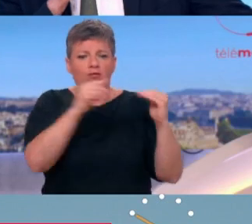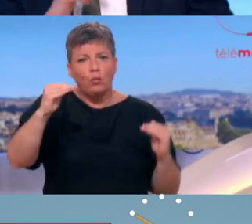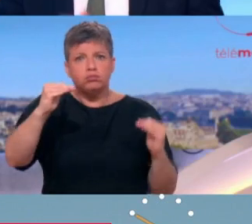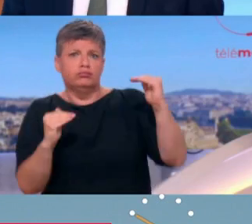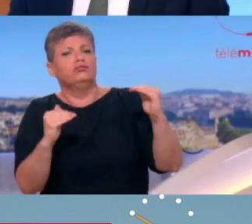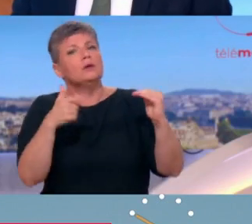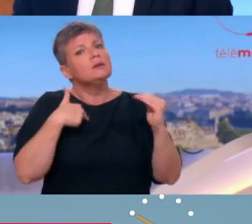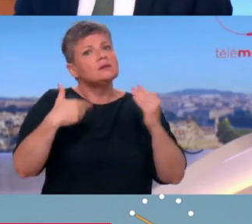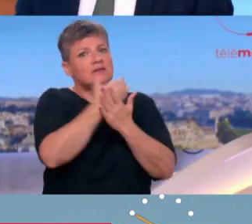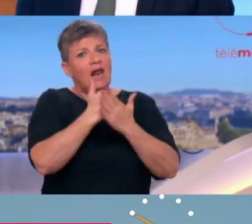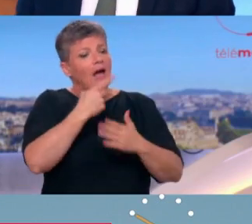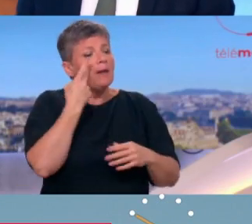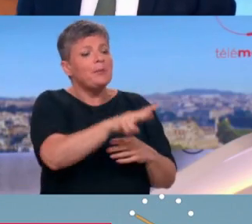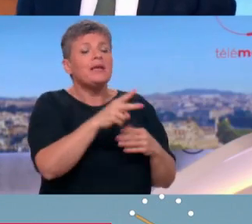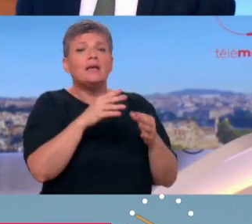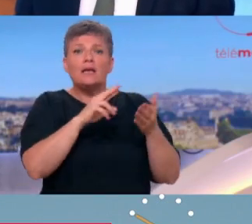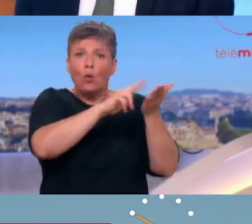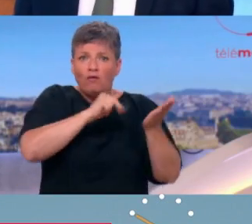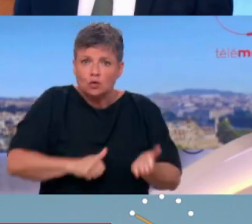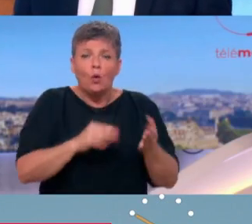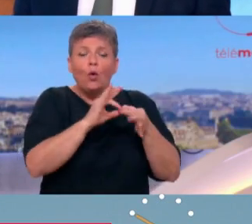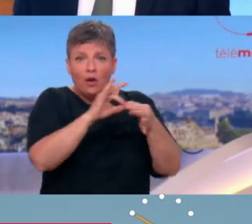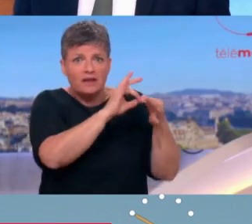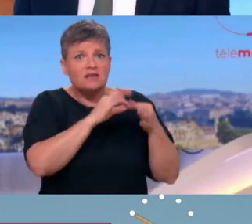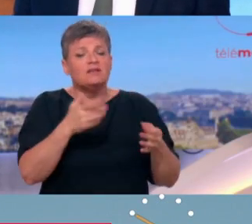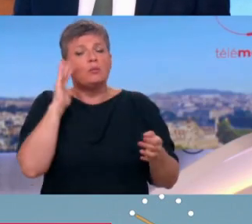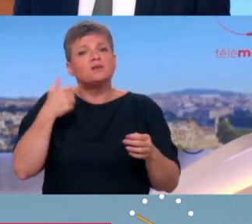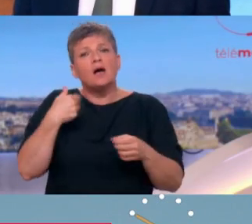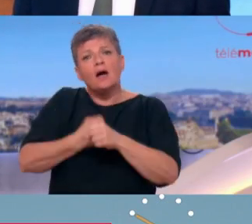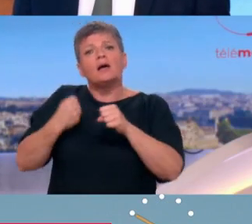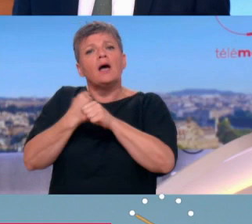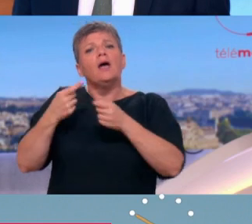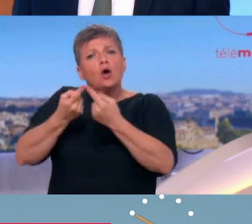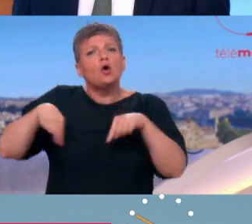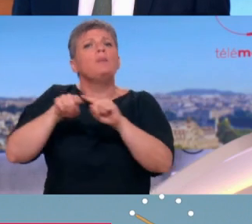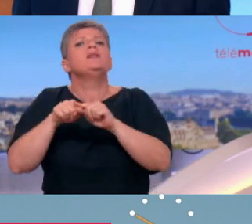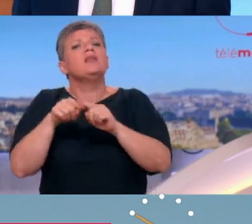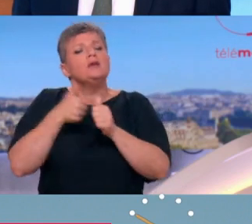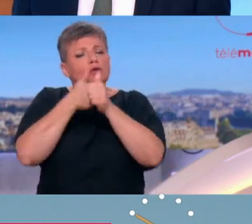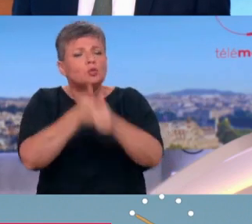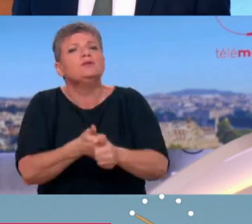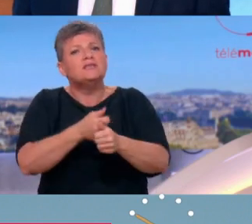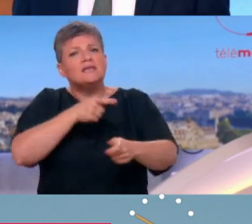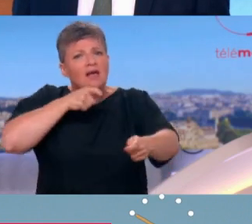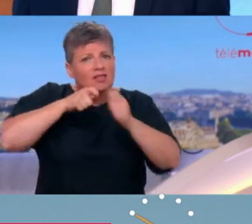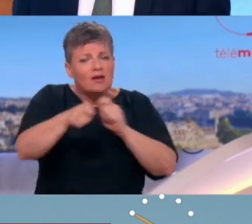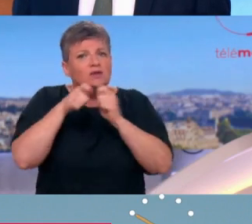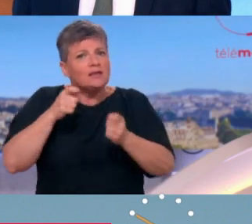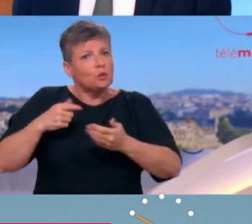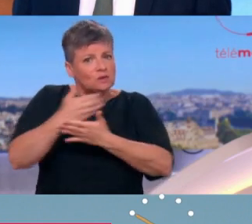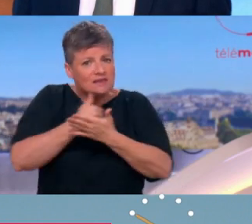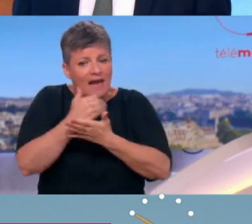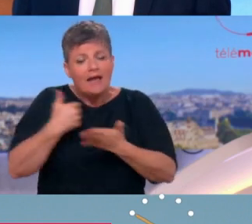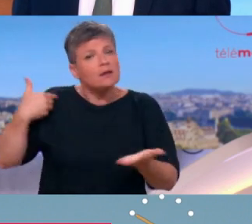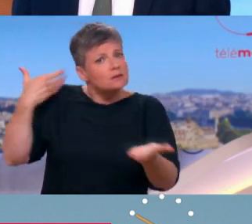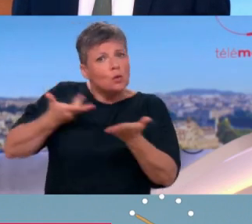niveaux de rémunération des conventions collectives. Ça s'est traduit par ce'on appelle le comité de suivi des négociations salariales que j'ai réuni presque tous les trois mois justement